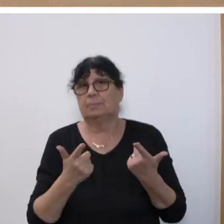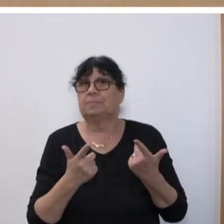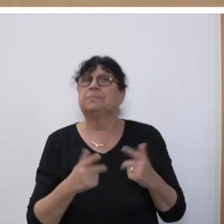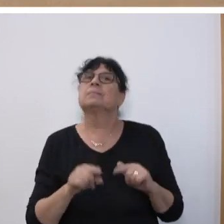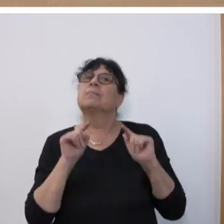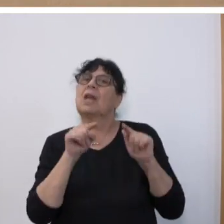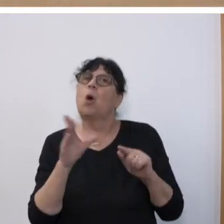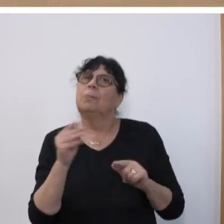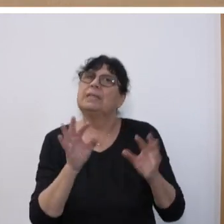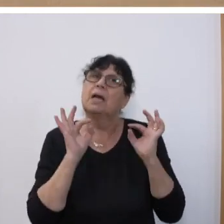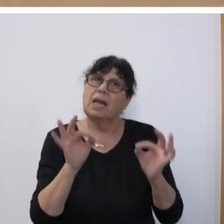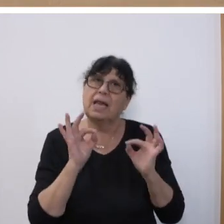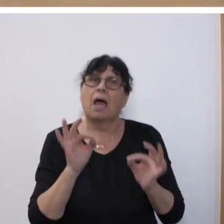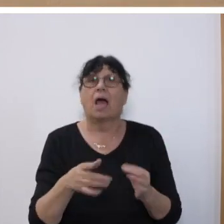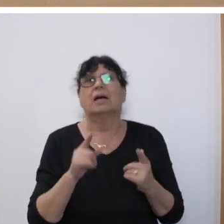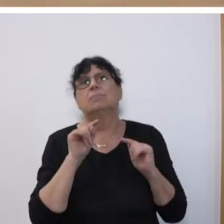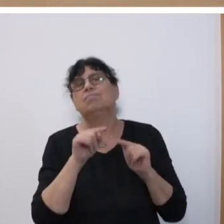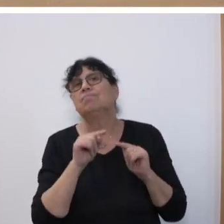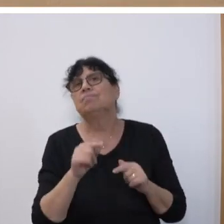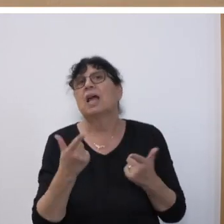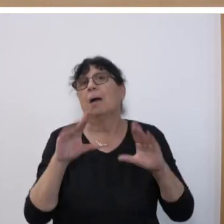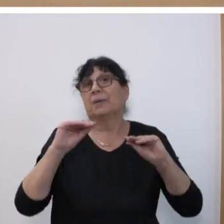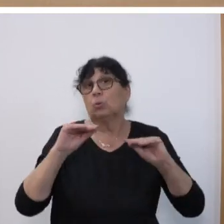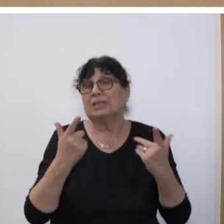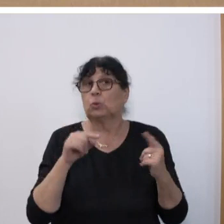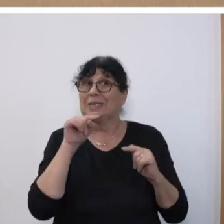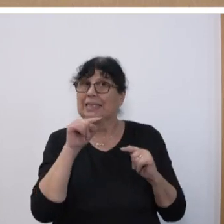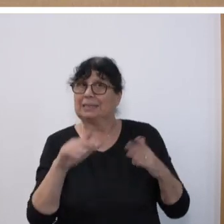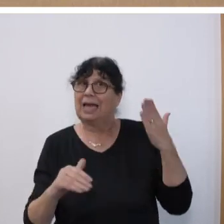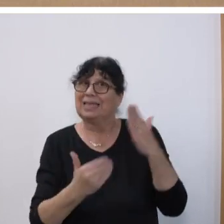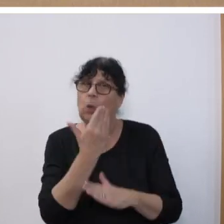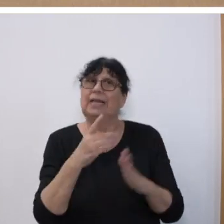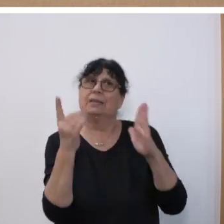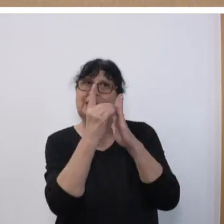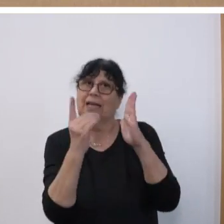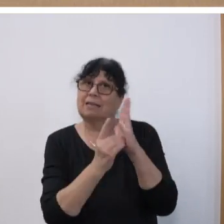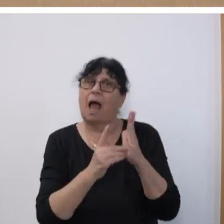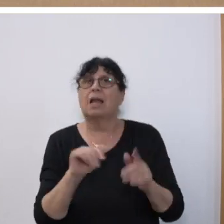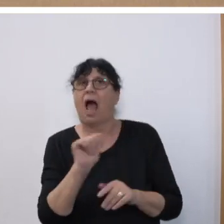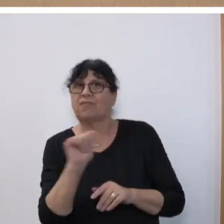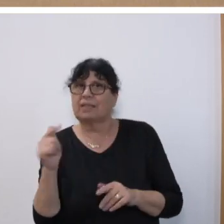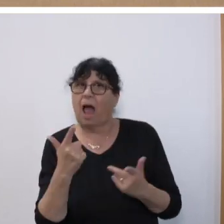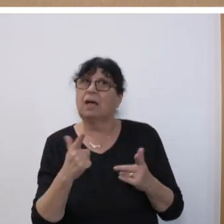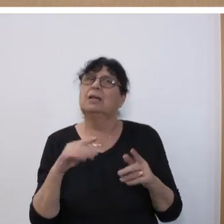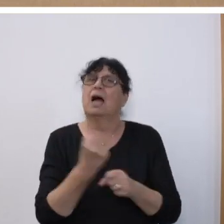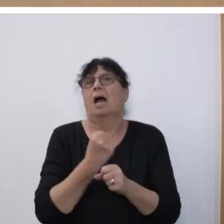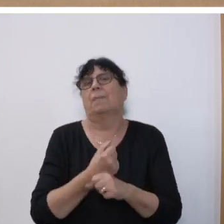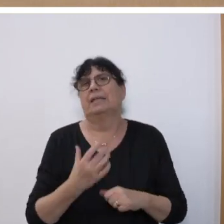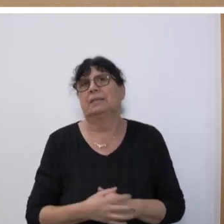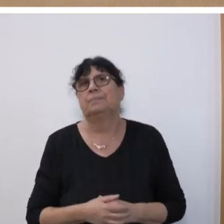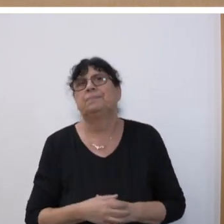auch mit den Lehrerinnen und Lehrern in der effektiven Nutzung dieser neuen digitalen Avatare auch gearbeitet wird.